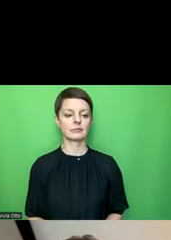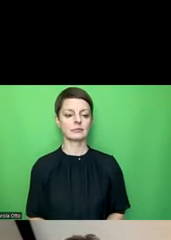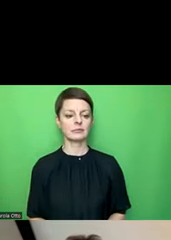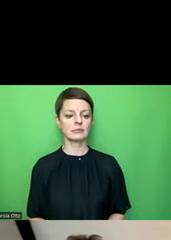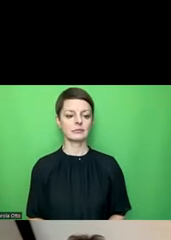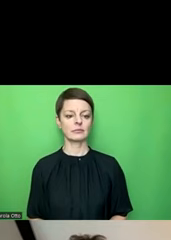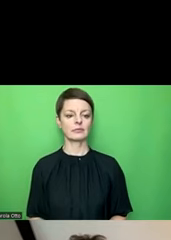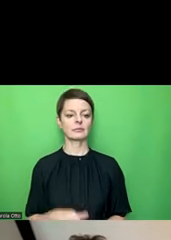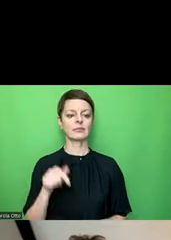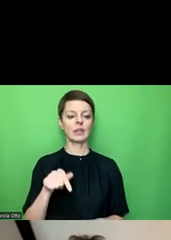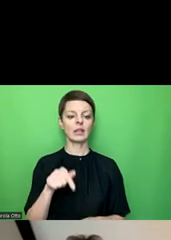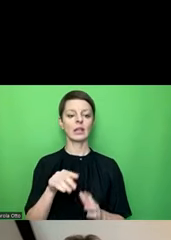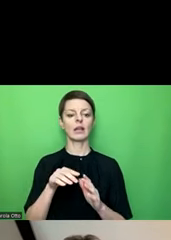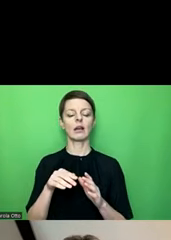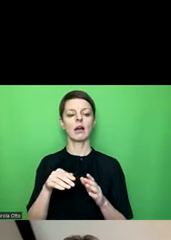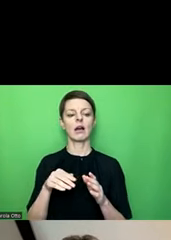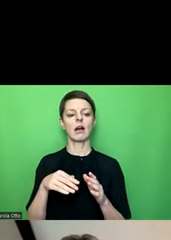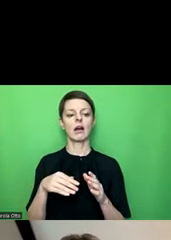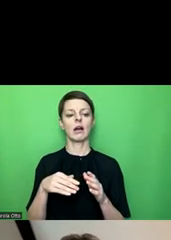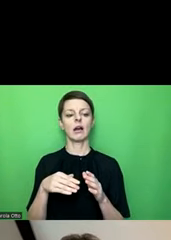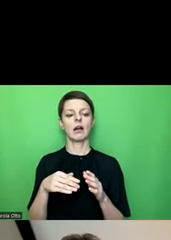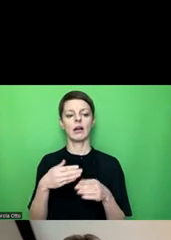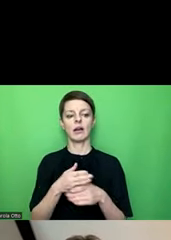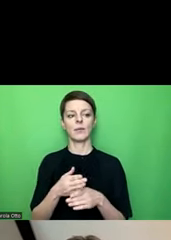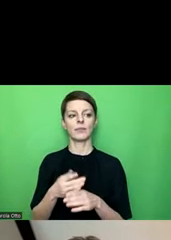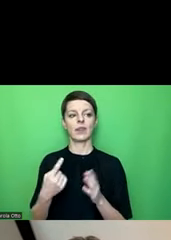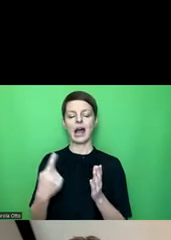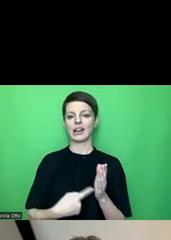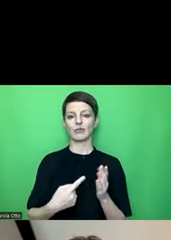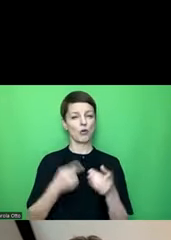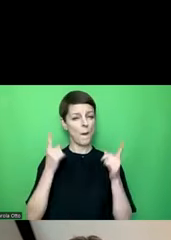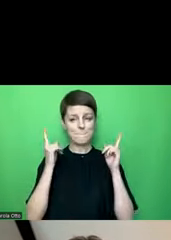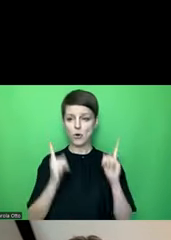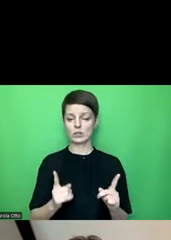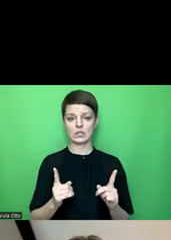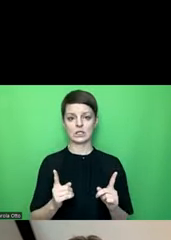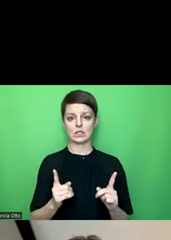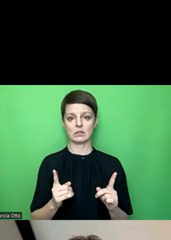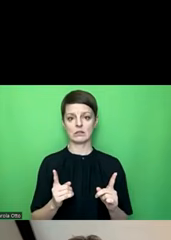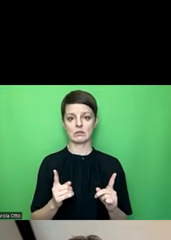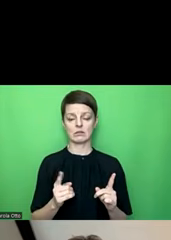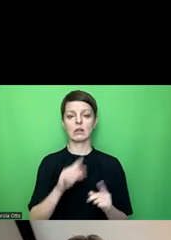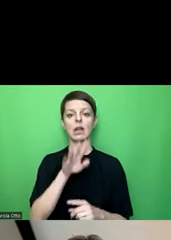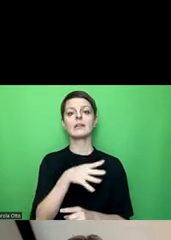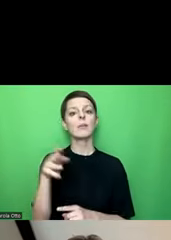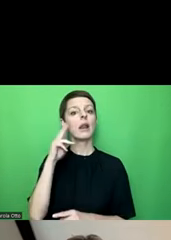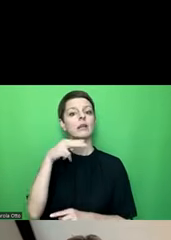Anforderungen, die unbedingt nötig sind. Da heißt die Tabelle